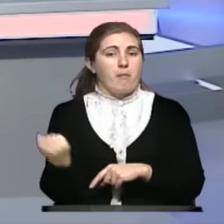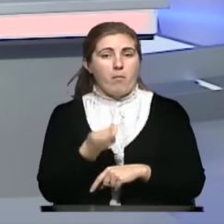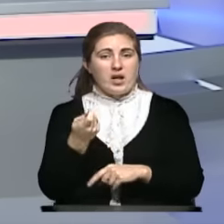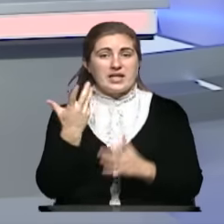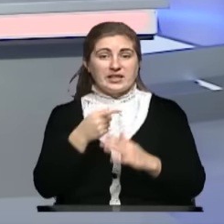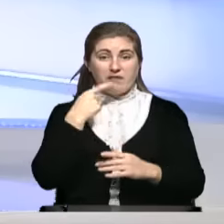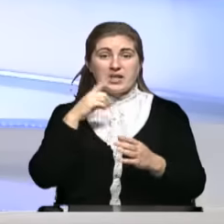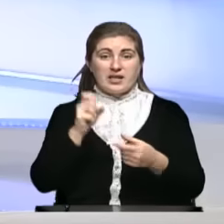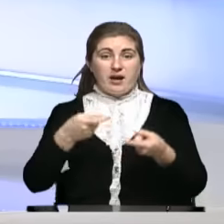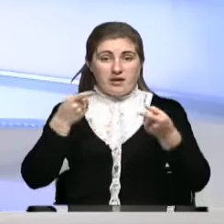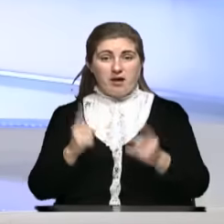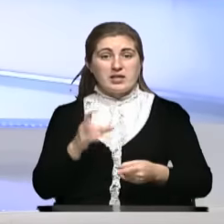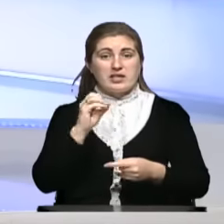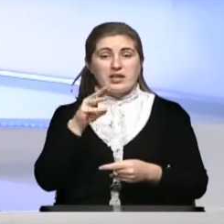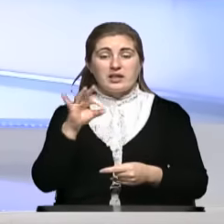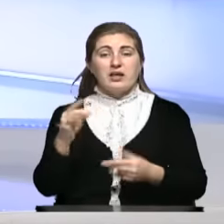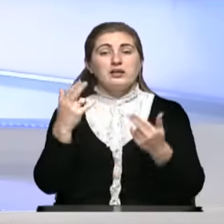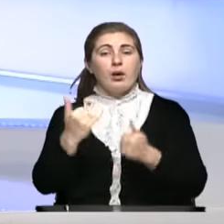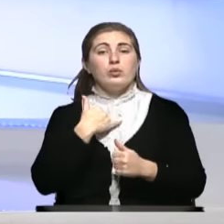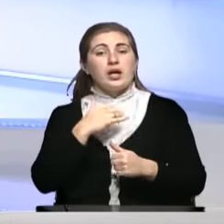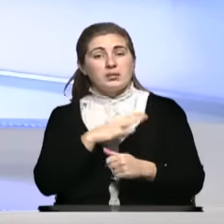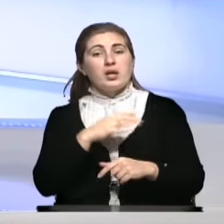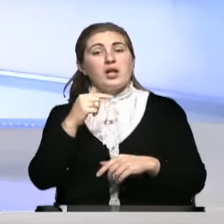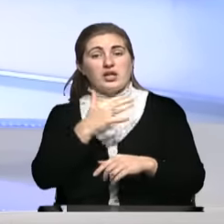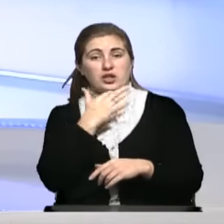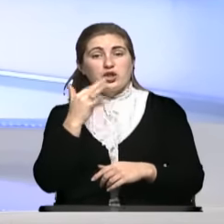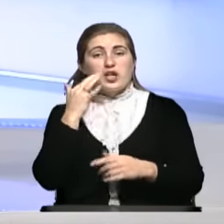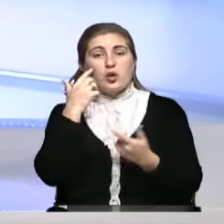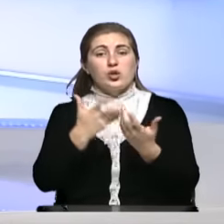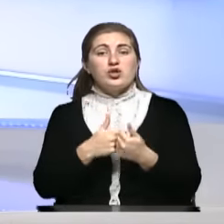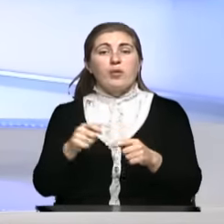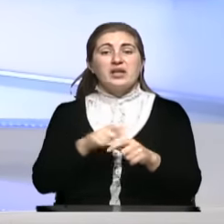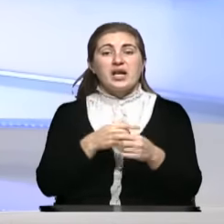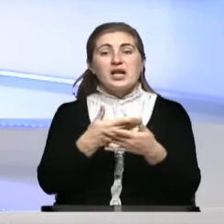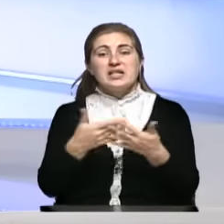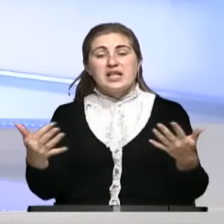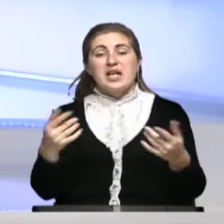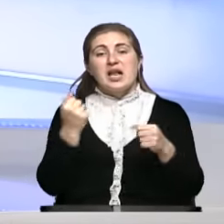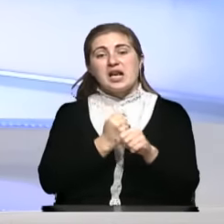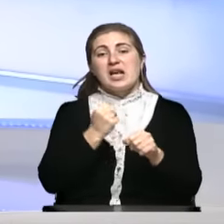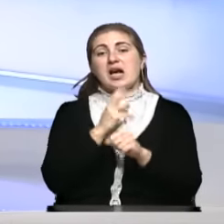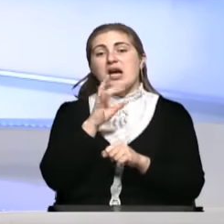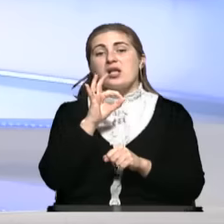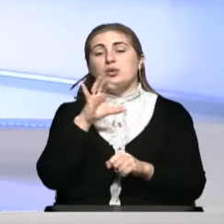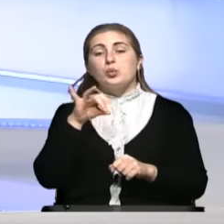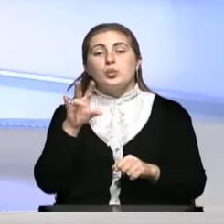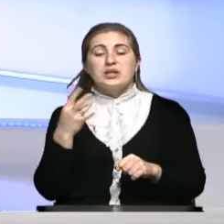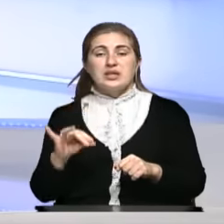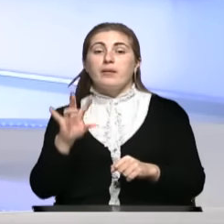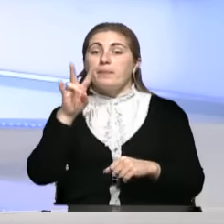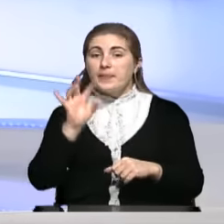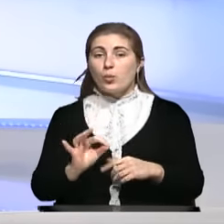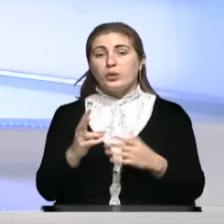реальный сектор. Да, у нас было значительное количество материалов, изделий и конструкций, но